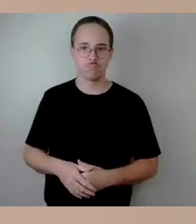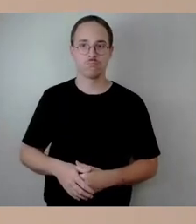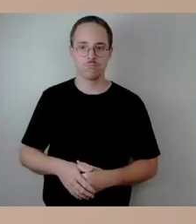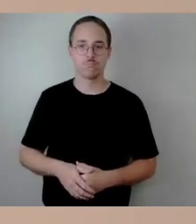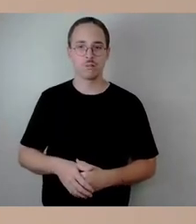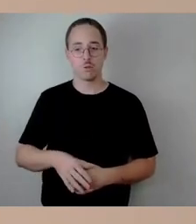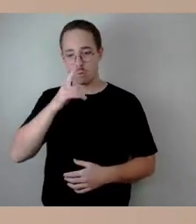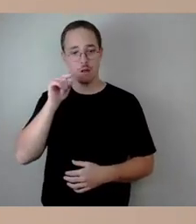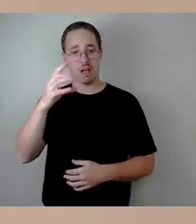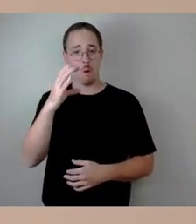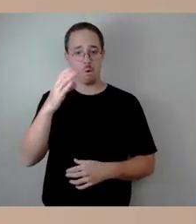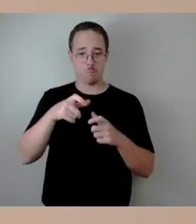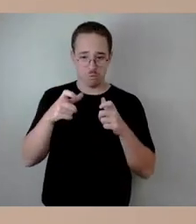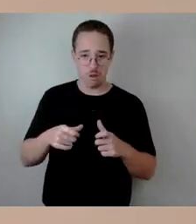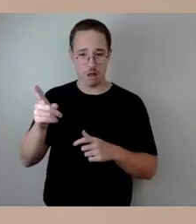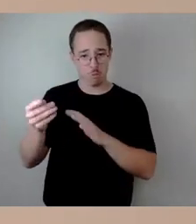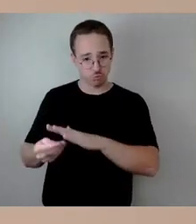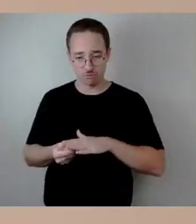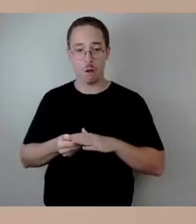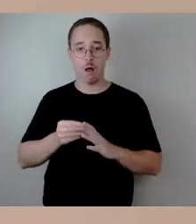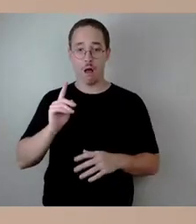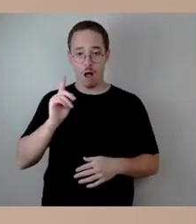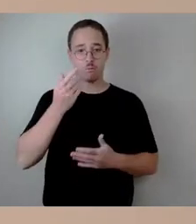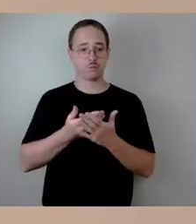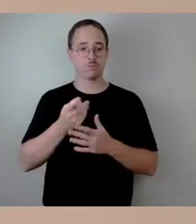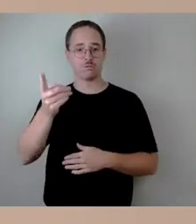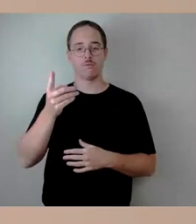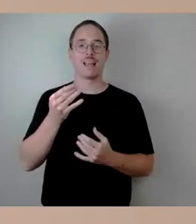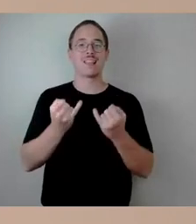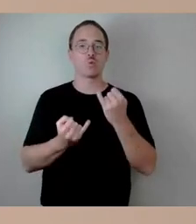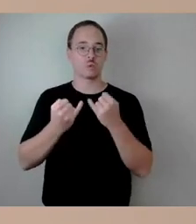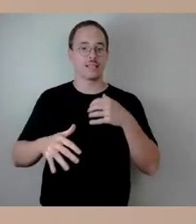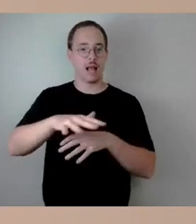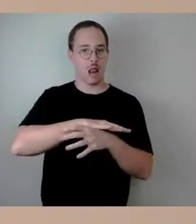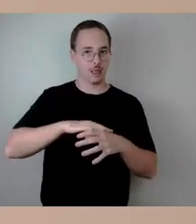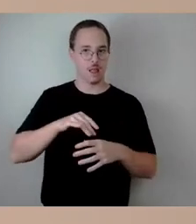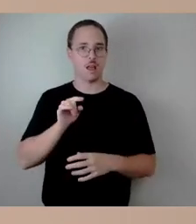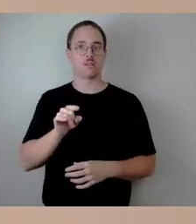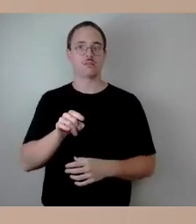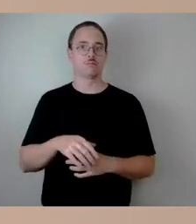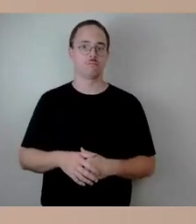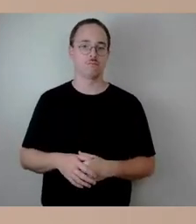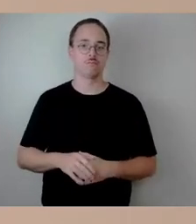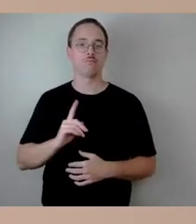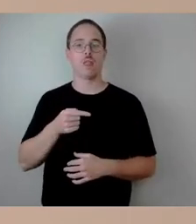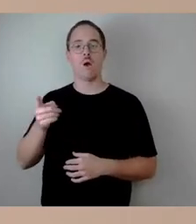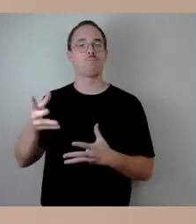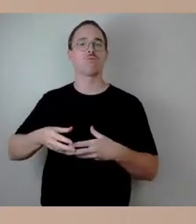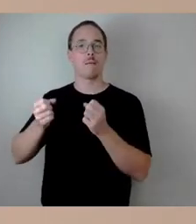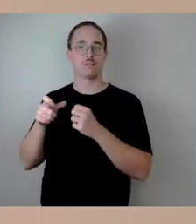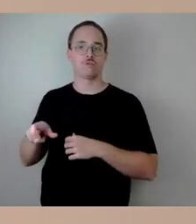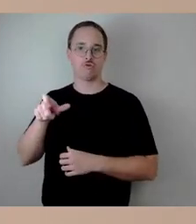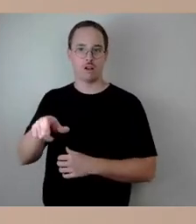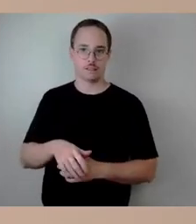beispielsweise bei der Brücke Industriestraße oder eben auch Budapester Straße. Insofern